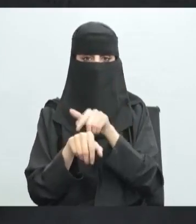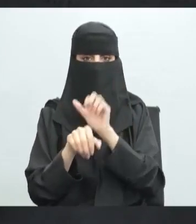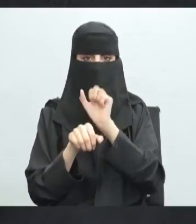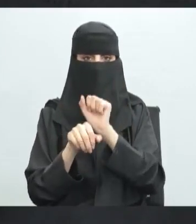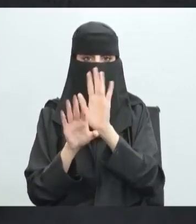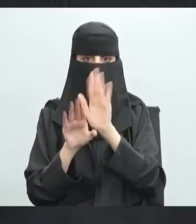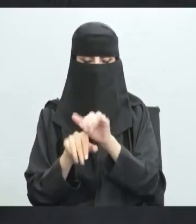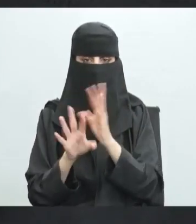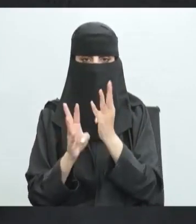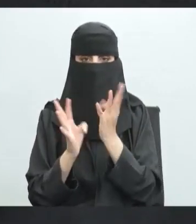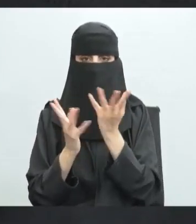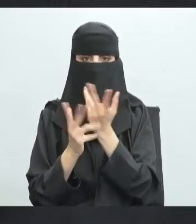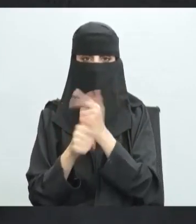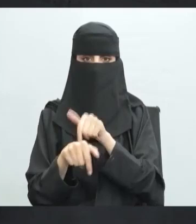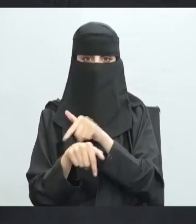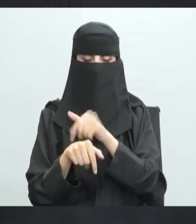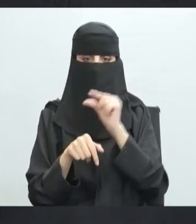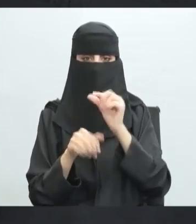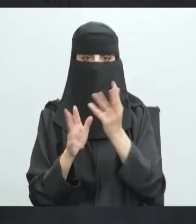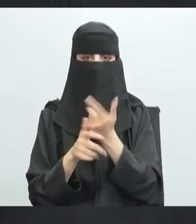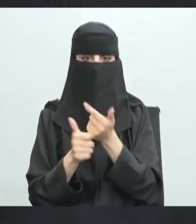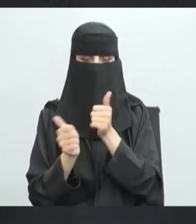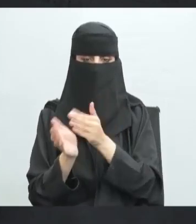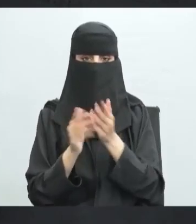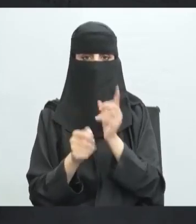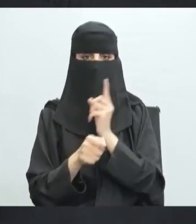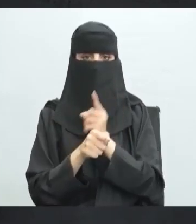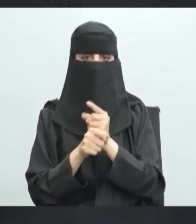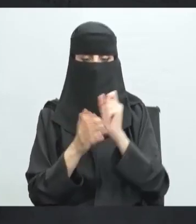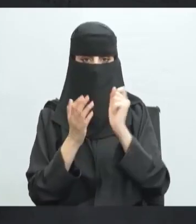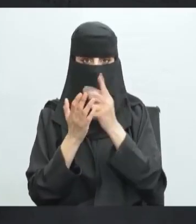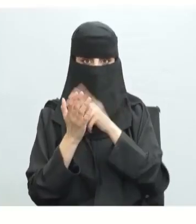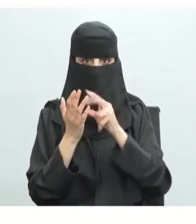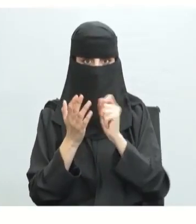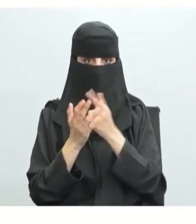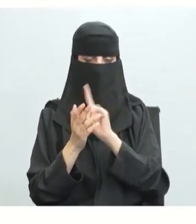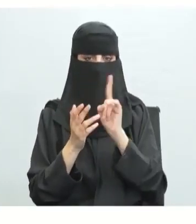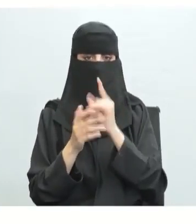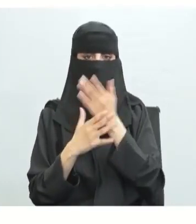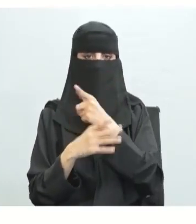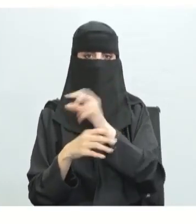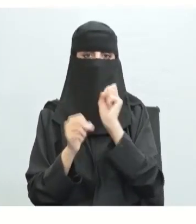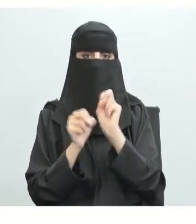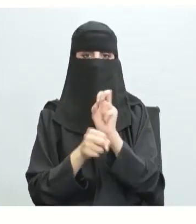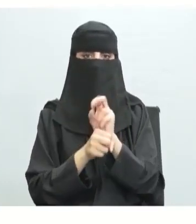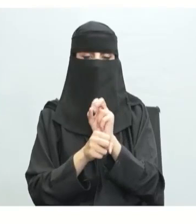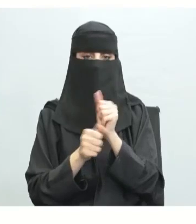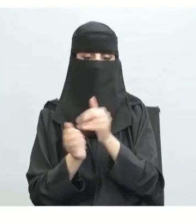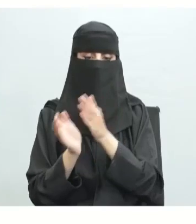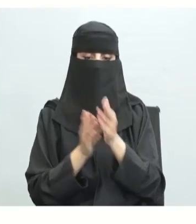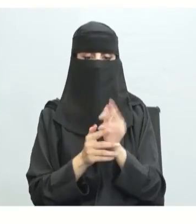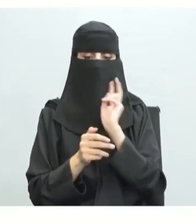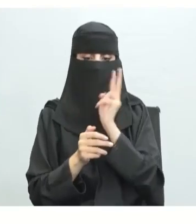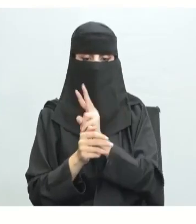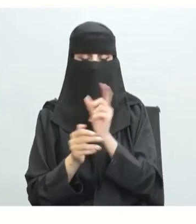وإنما قراءة تعليمية المفترض أن تسرع وأن تحسب أيضا الزمن هنا السرعة القرائية عدد كلمات النص تقريبا